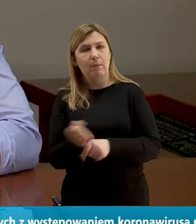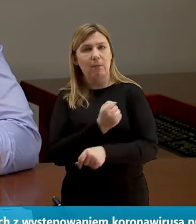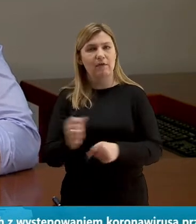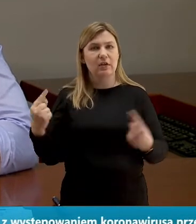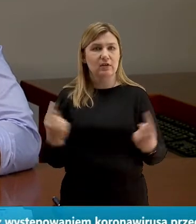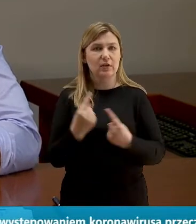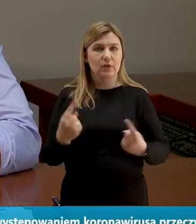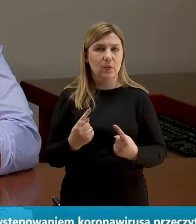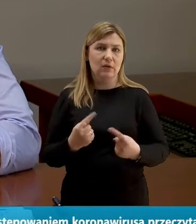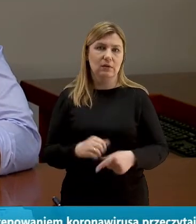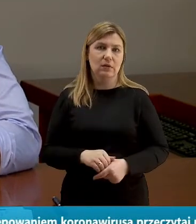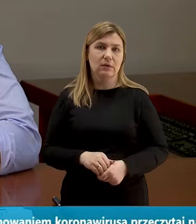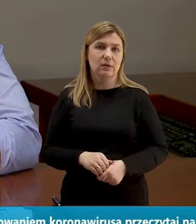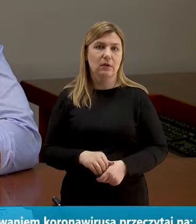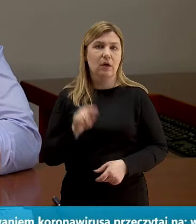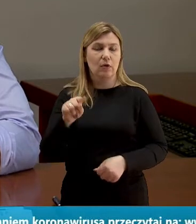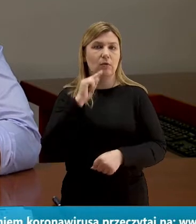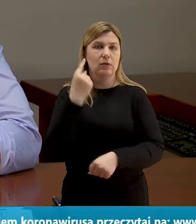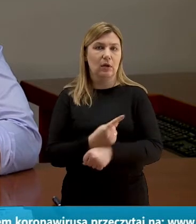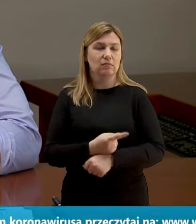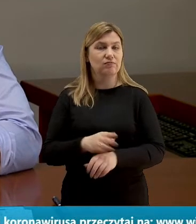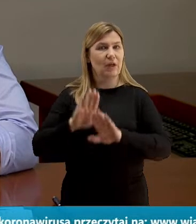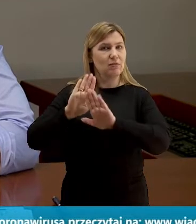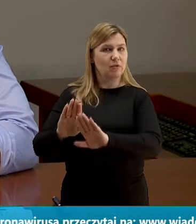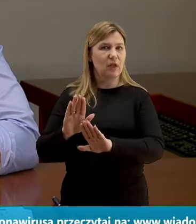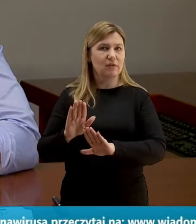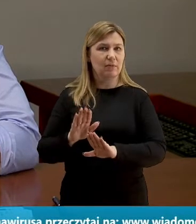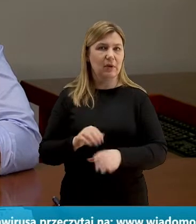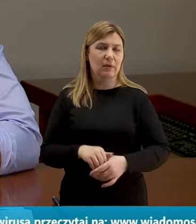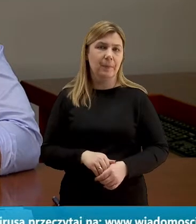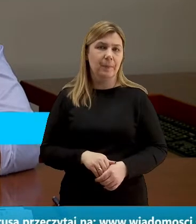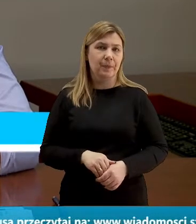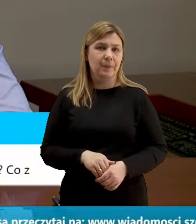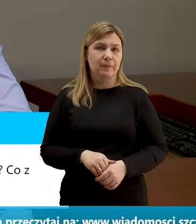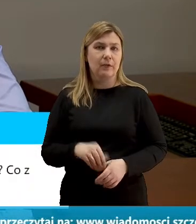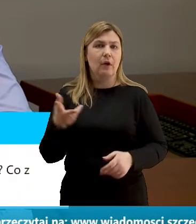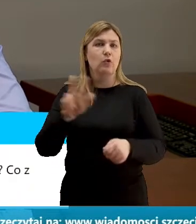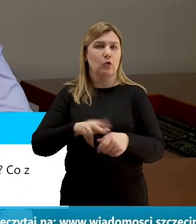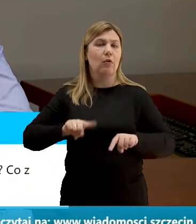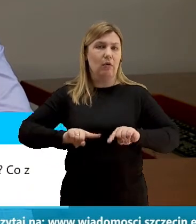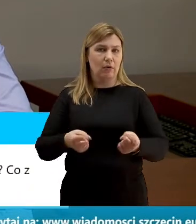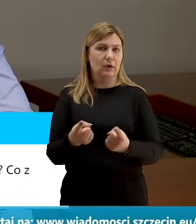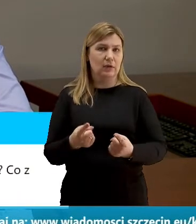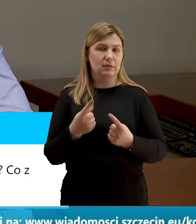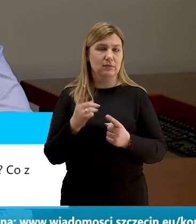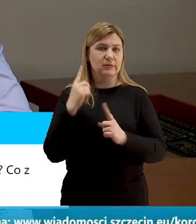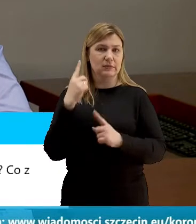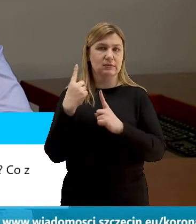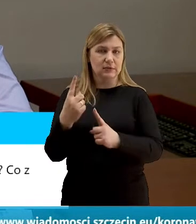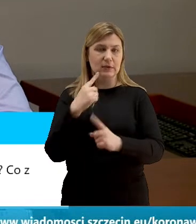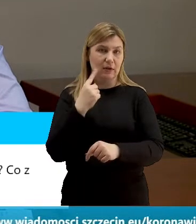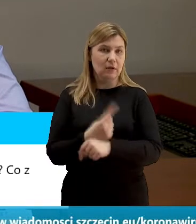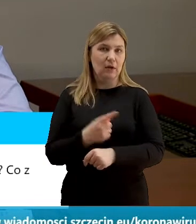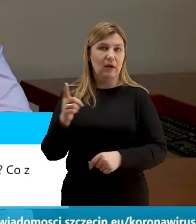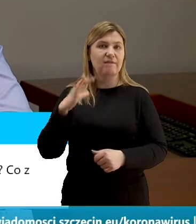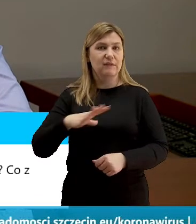tą decyzję pozostawiamy oczywiście tym, którzy to organizują. Warto brać pod uwagę stan